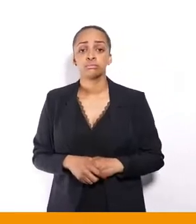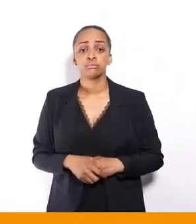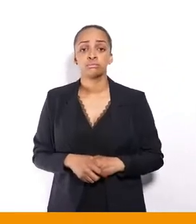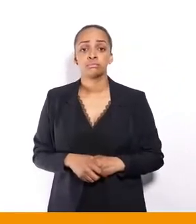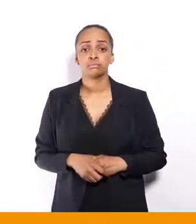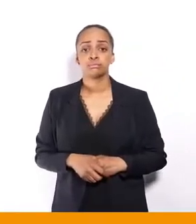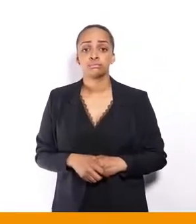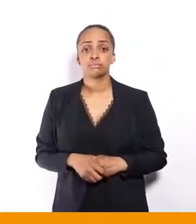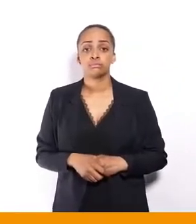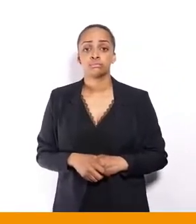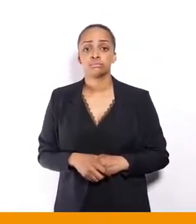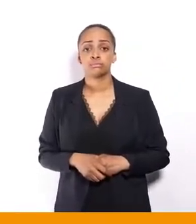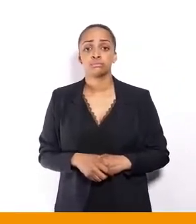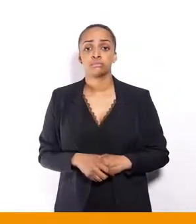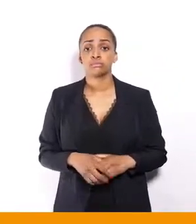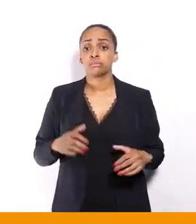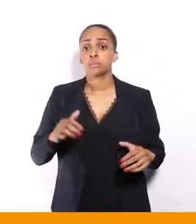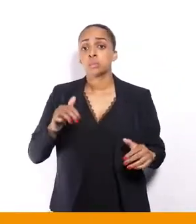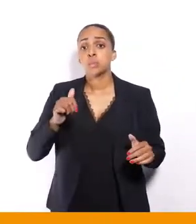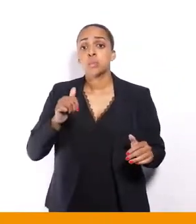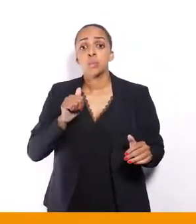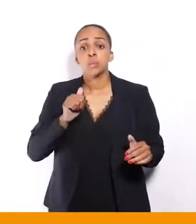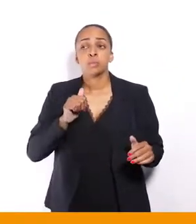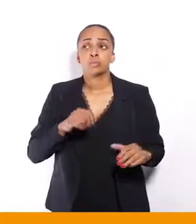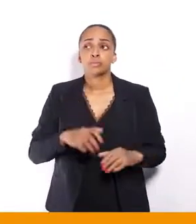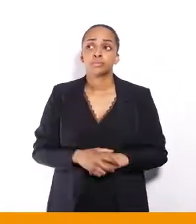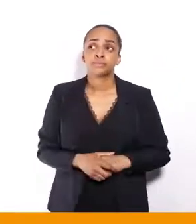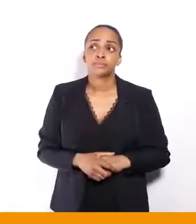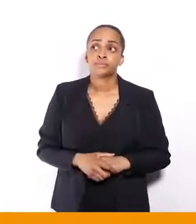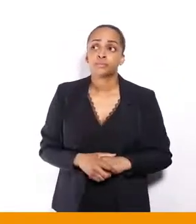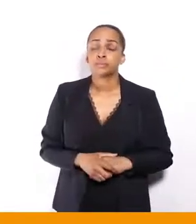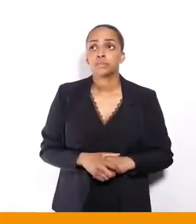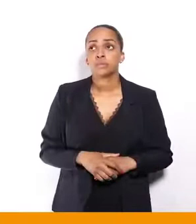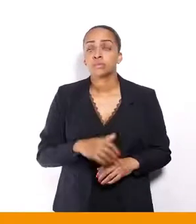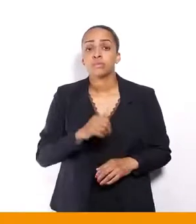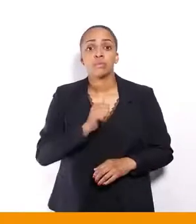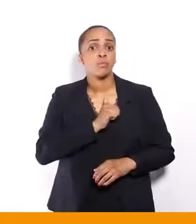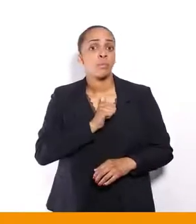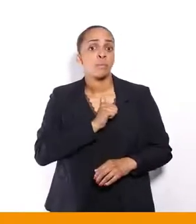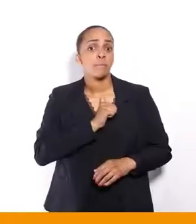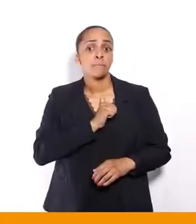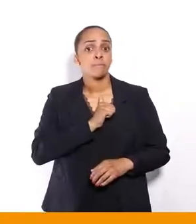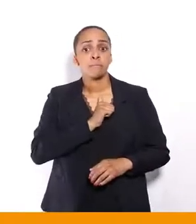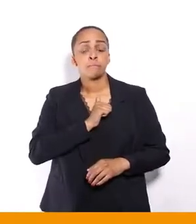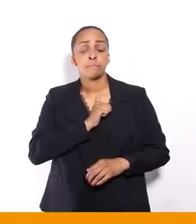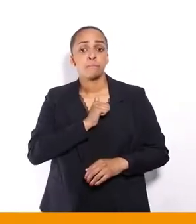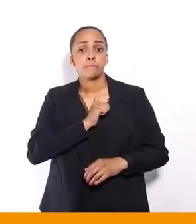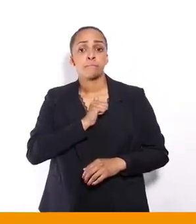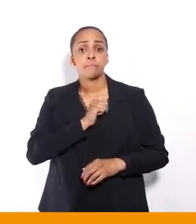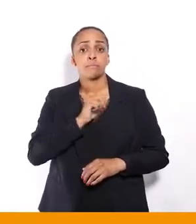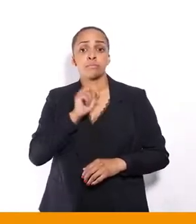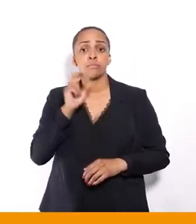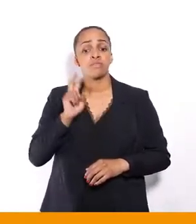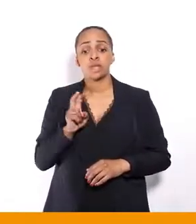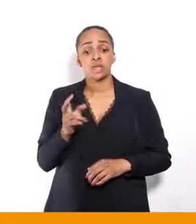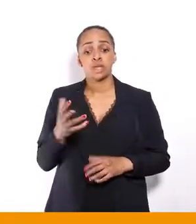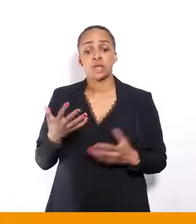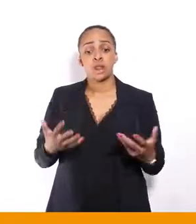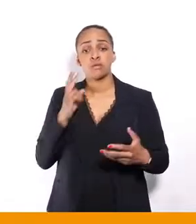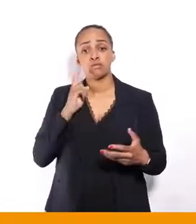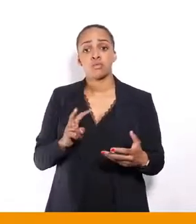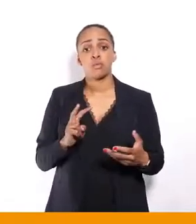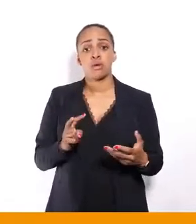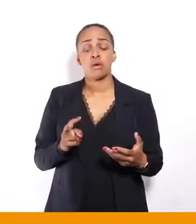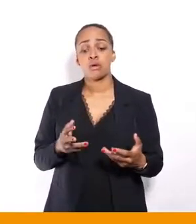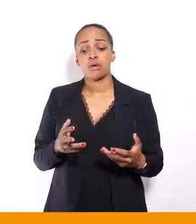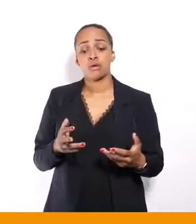Moi, je crois que, vraiment, le cœur même, le moteur de notre société capitaliste la rend